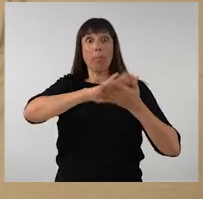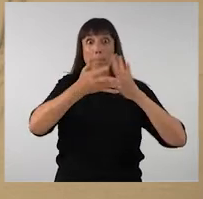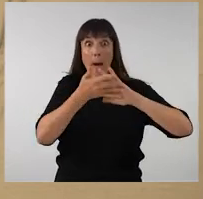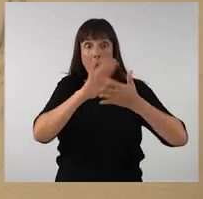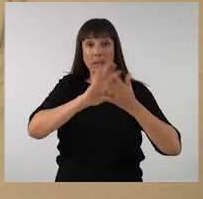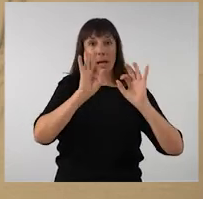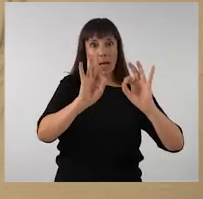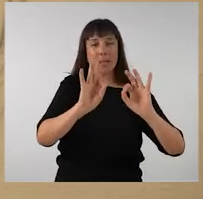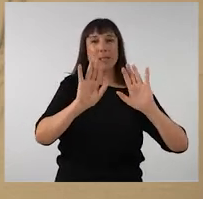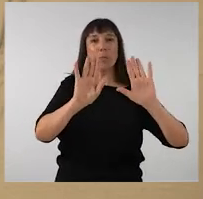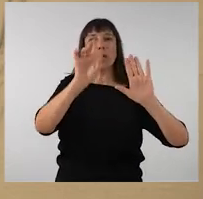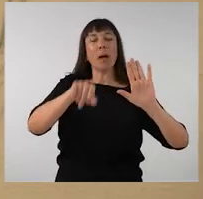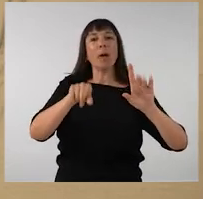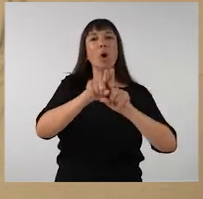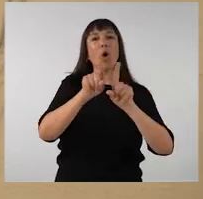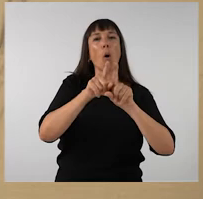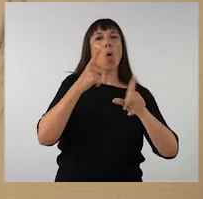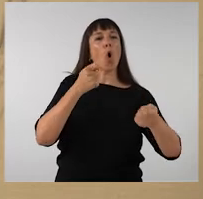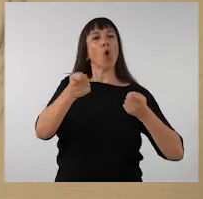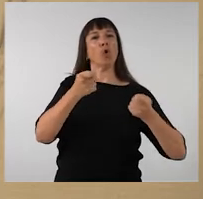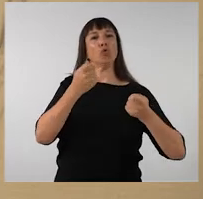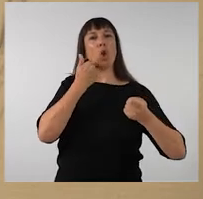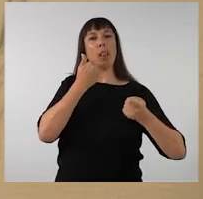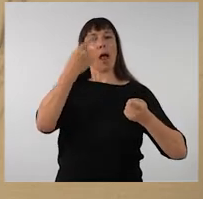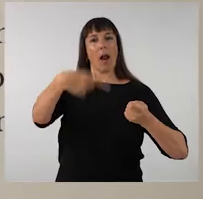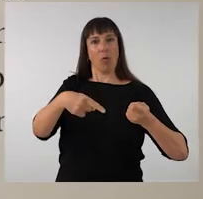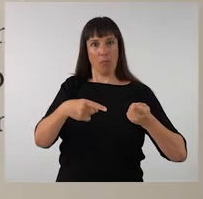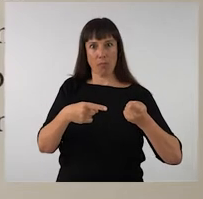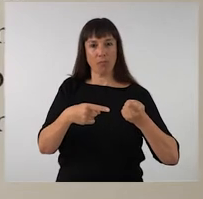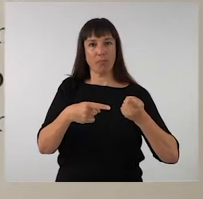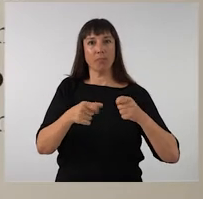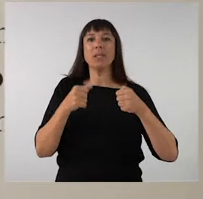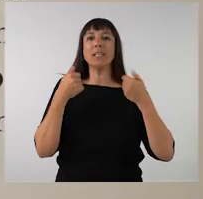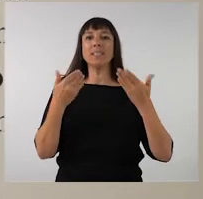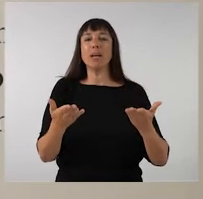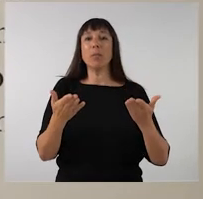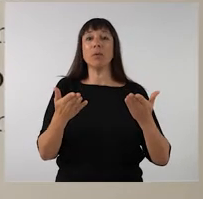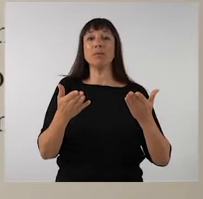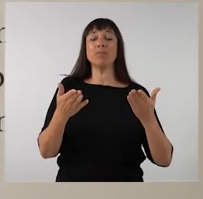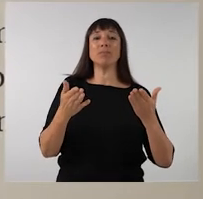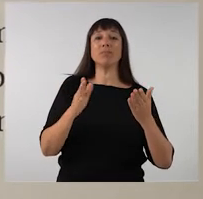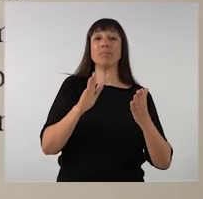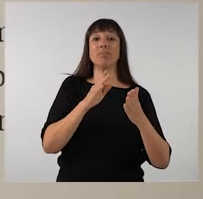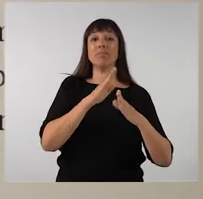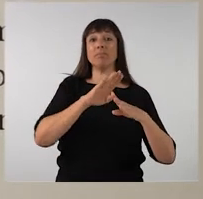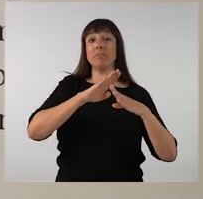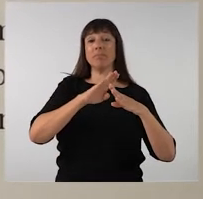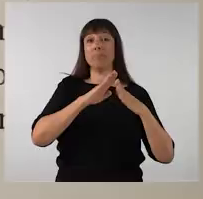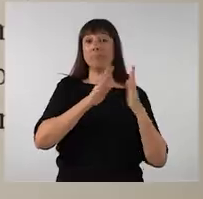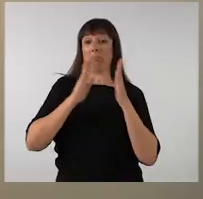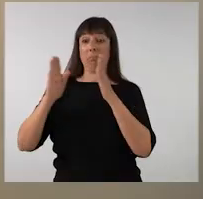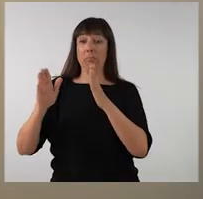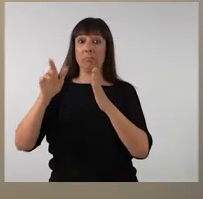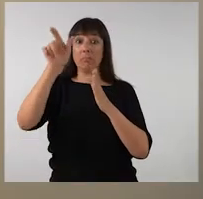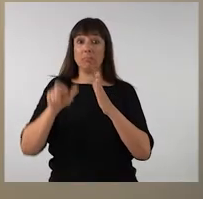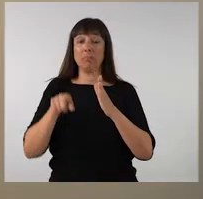És una al·lusió a les mans i és una al·lusió al gest de tenir el control d'alguna cosa. Per contra,